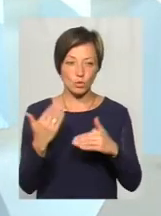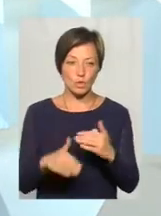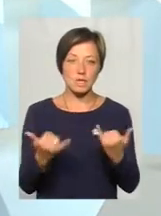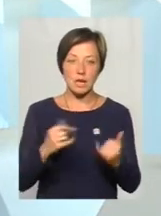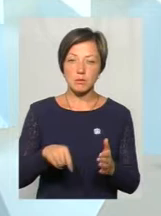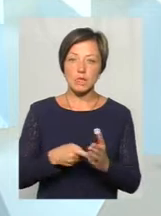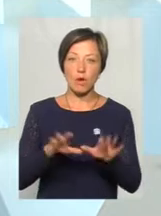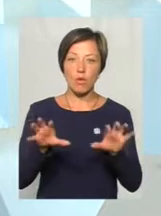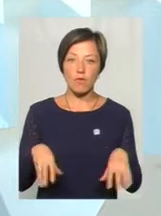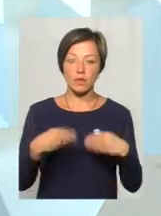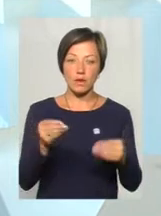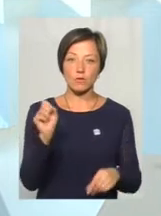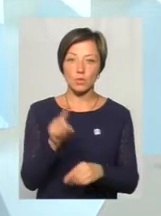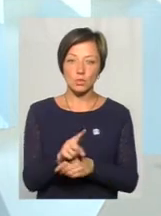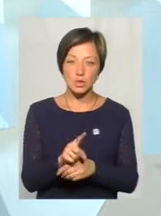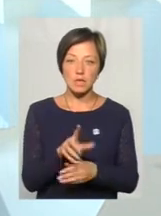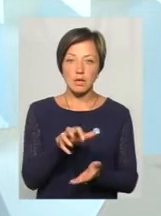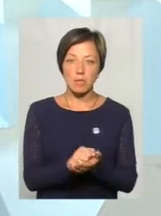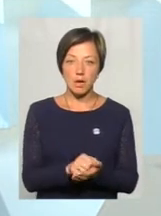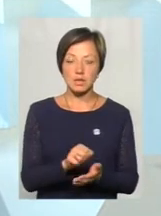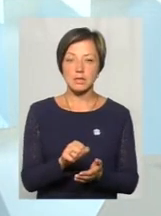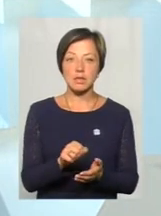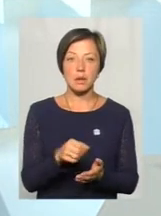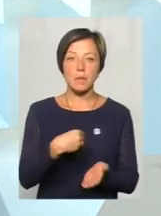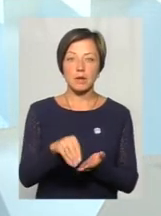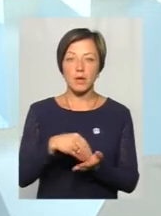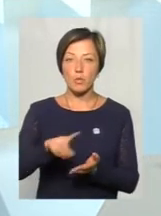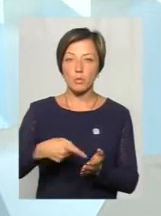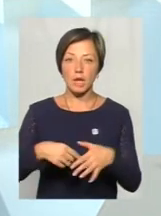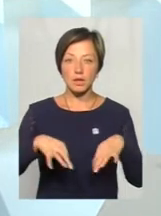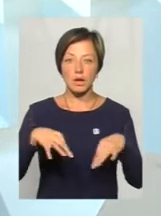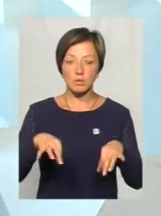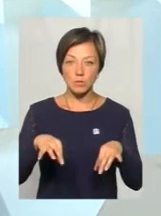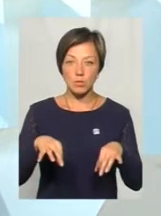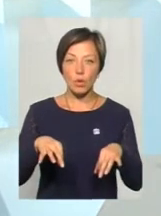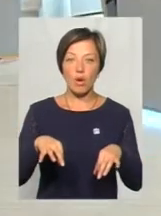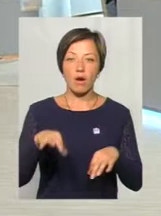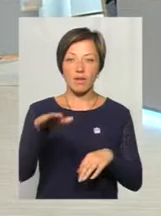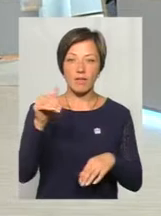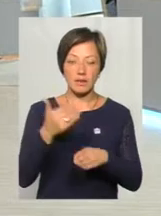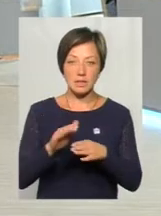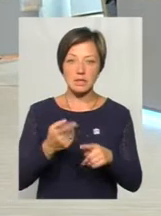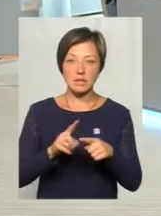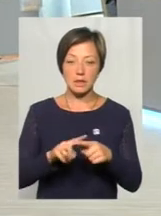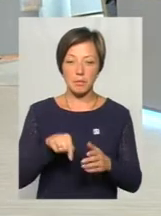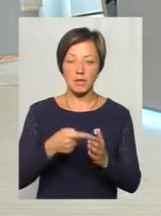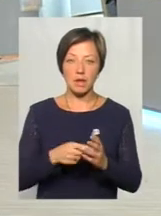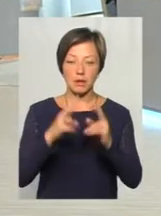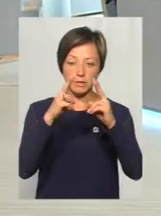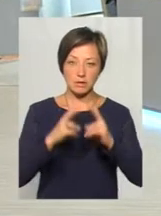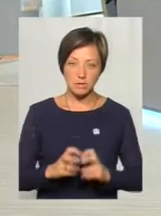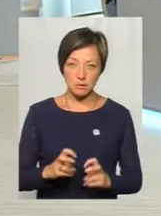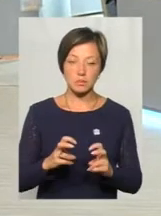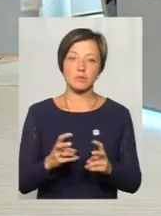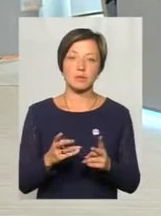міський голова дав доручення займатися придбанням комунального транспорту в лізінг. І ми зараз активно це питання педалюємо.